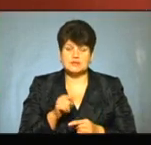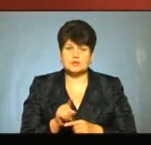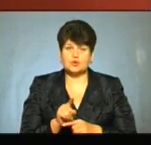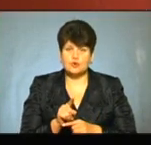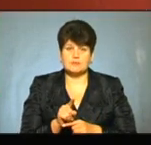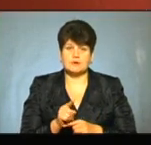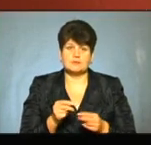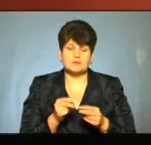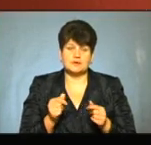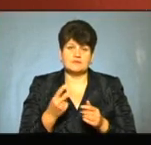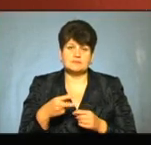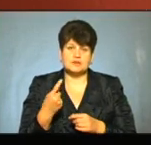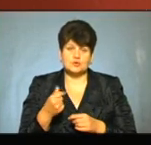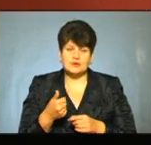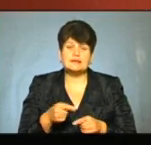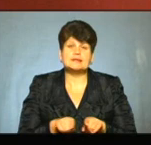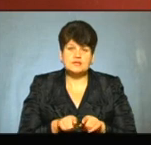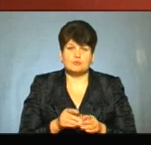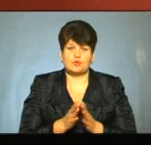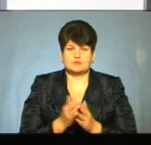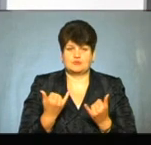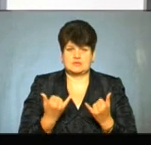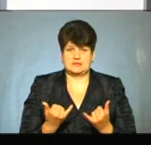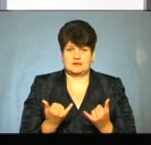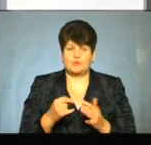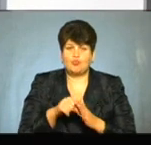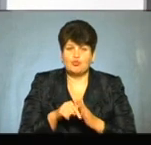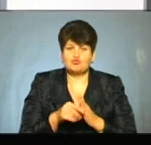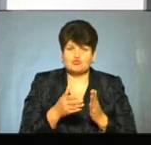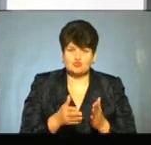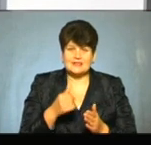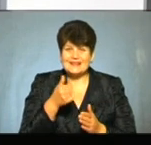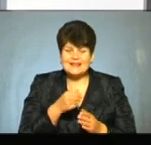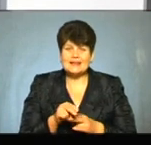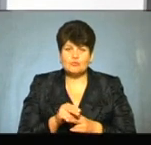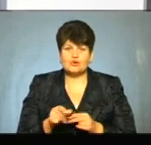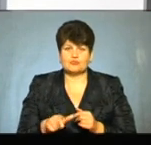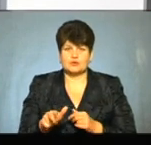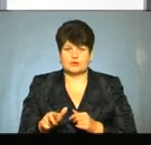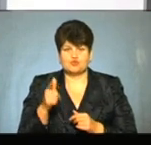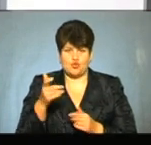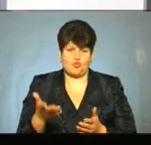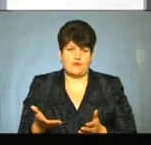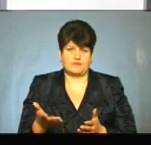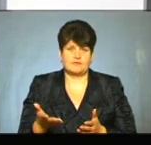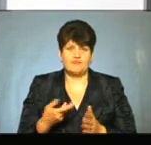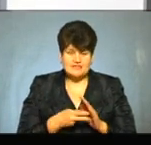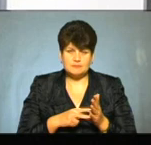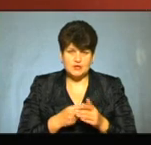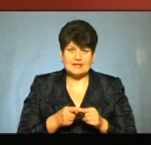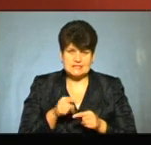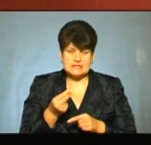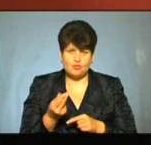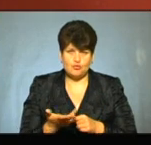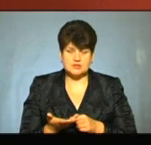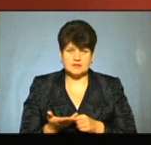що ця норма пропадає з 2021 року. Те про саме ми просимо зараз. Ну, по суті, рік ремонтів доріг в Чорткові, в Ротуварі. Тобто ви запланували